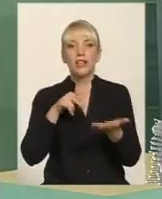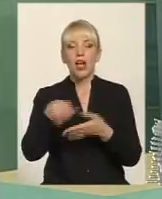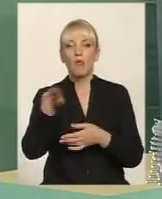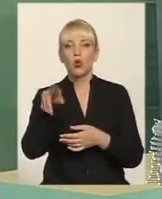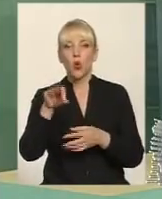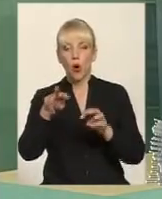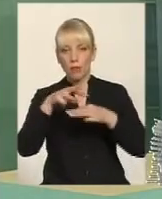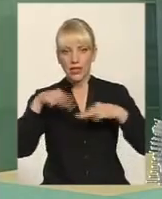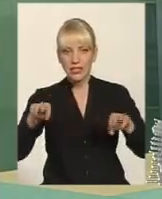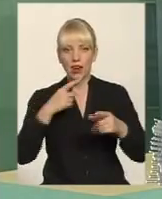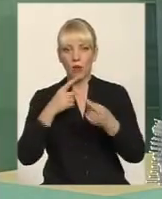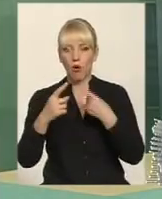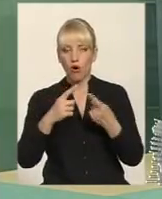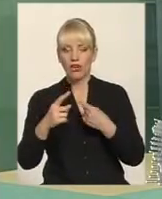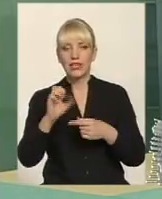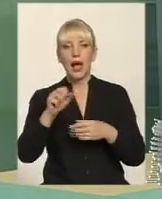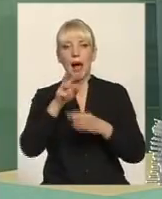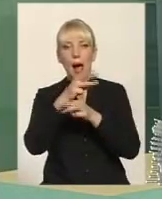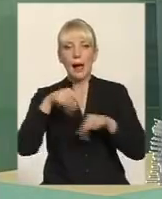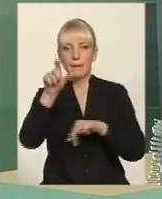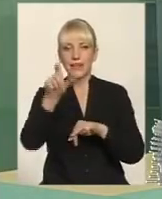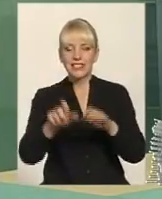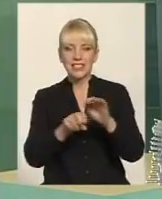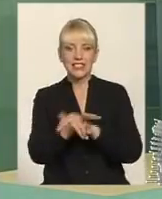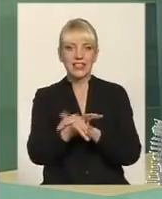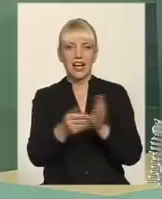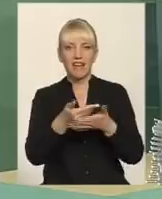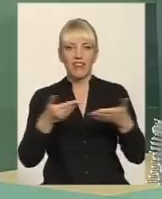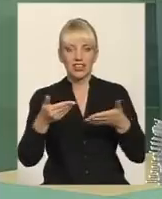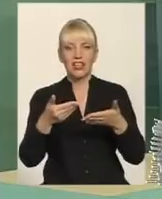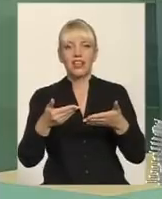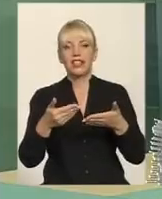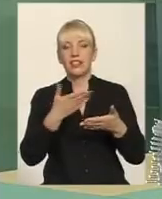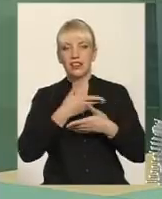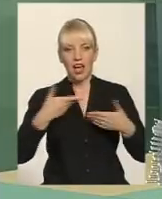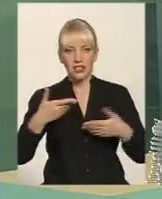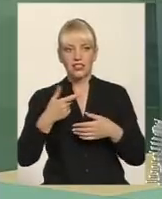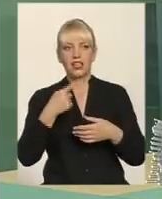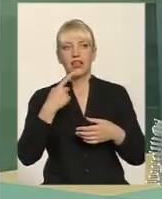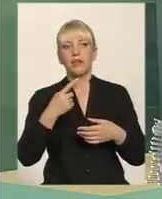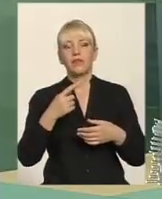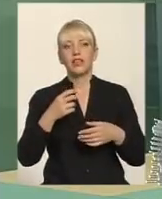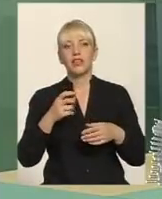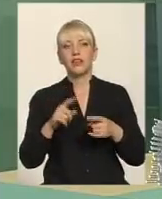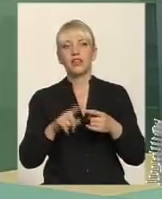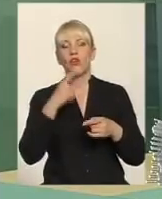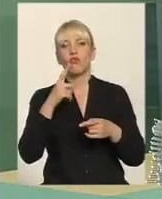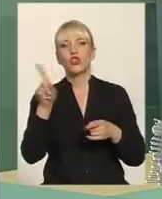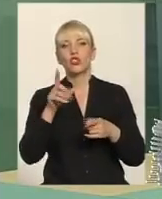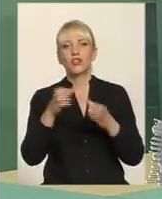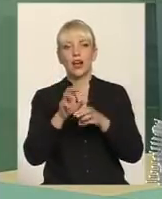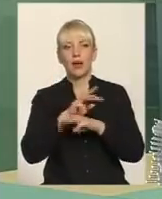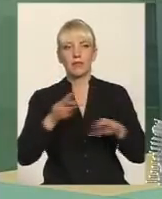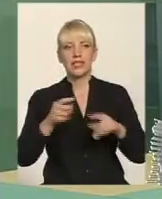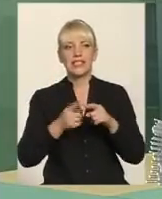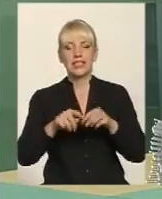люди зібралися, в даному випадку, по захищаючому підприємству Укрспільт. А він тікає через двір в машину і каже, що він на Кабміні, тоді, коли засідання Кабміну нема. Це міністр